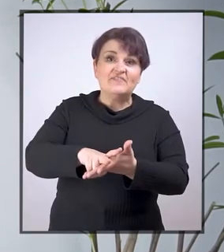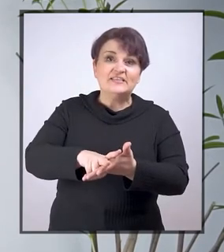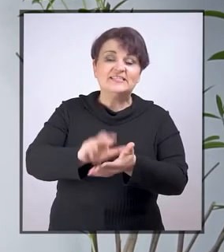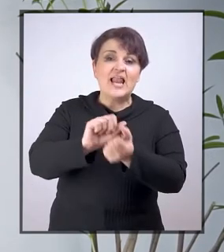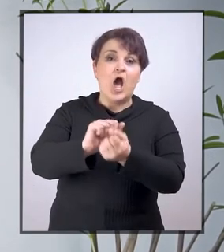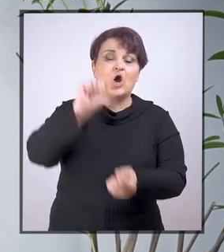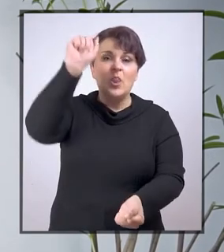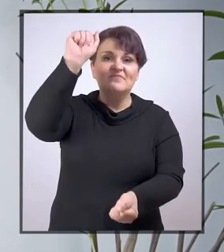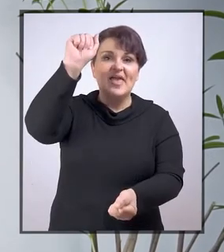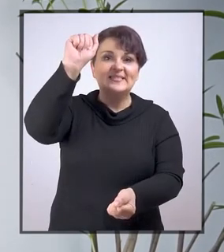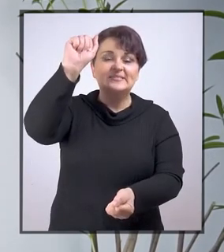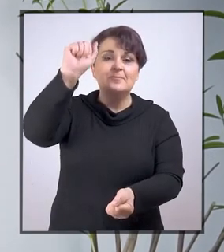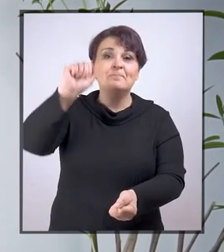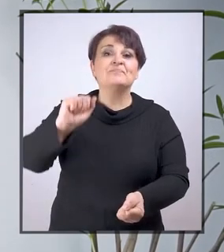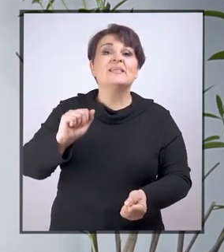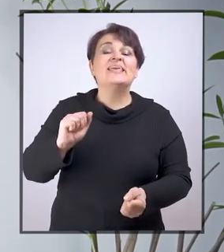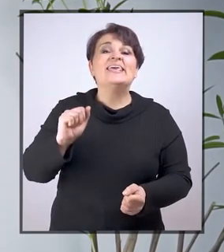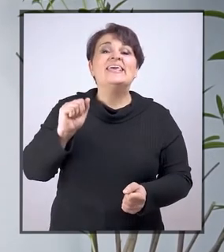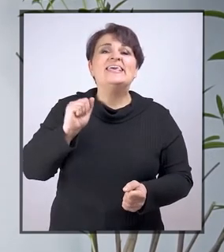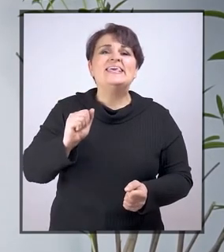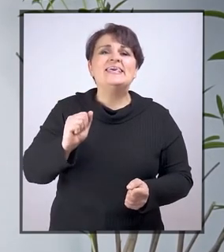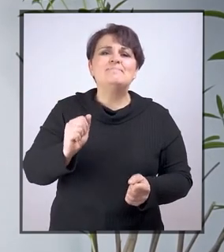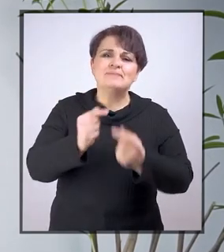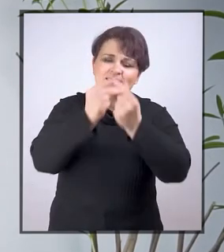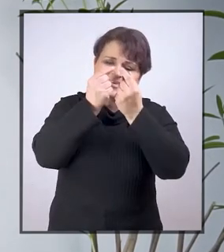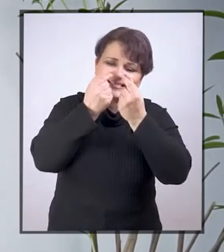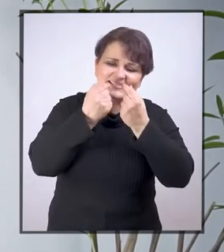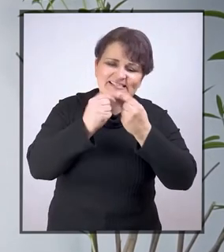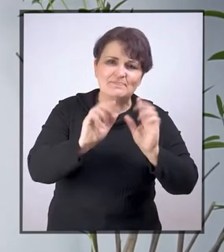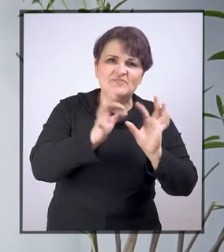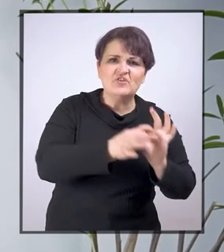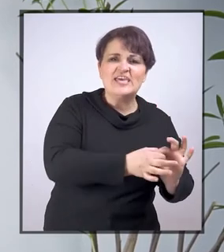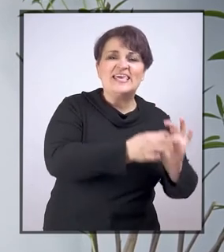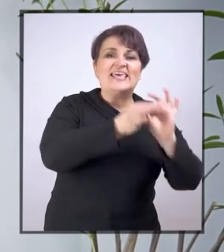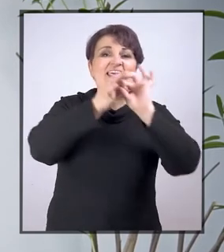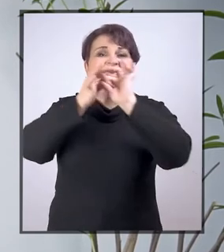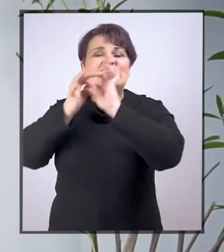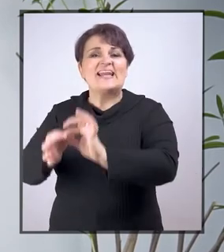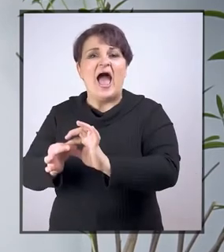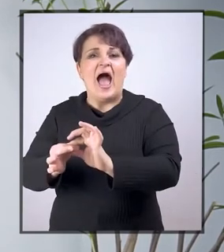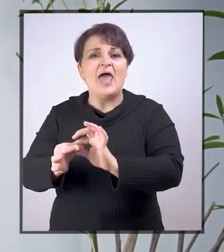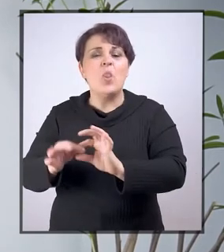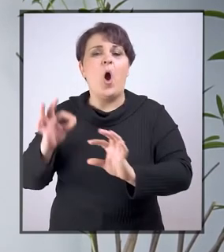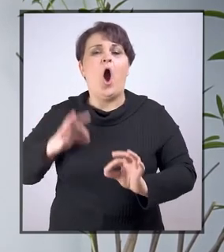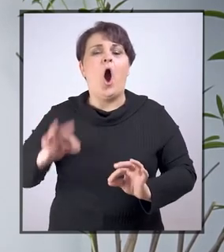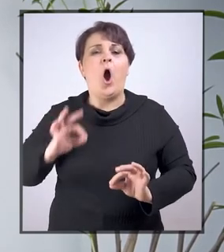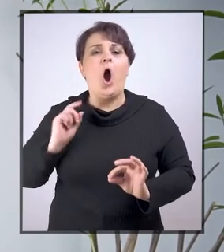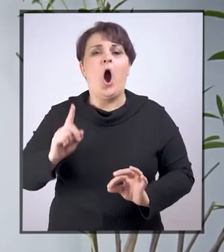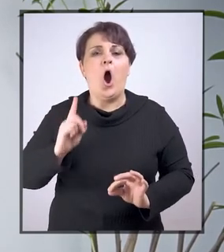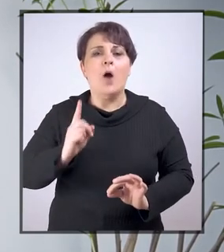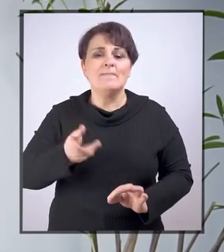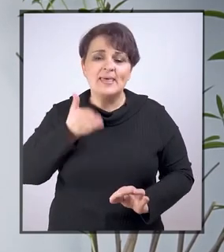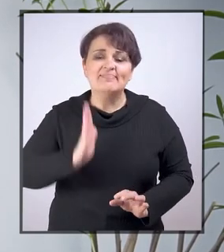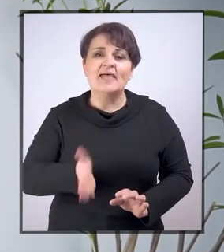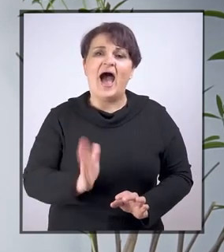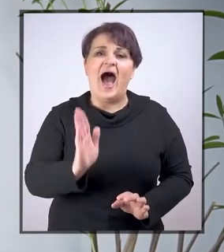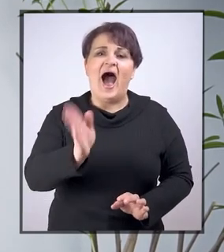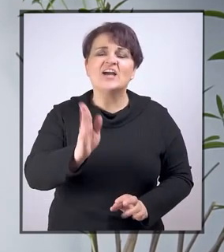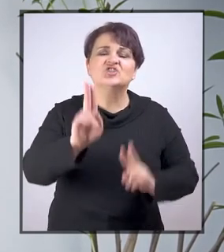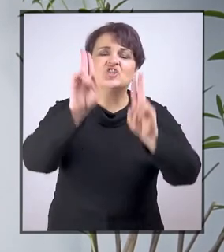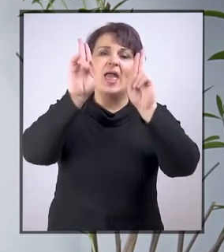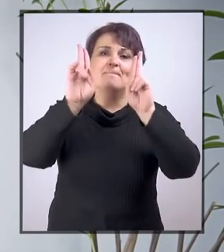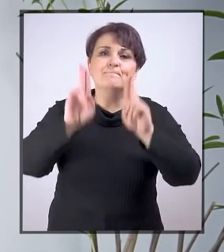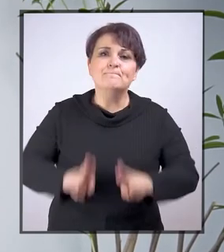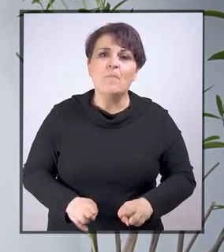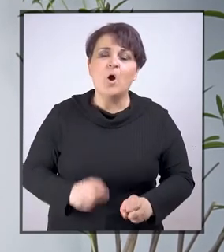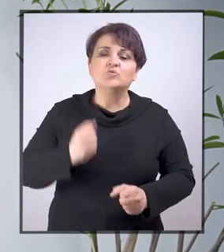konvenciju, ima specifičnu i trajnu obavezu da se kreće što